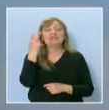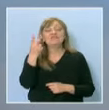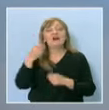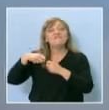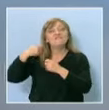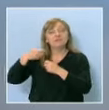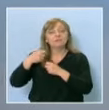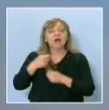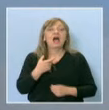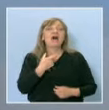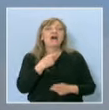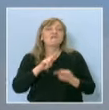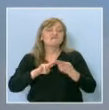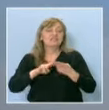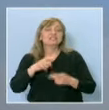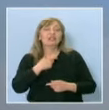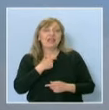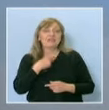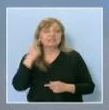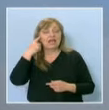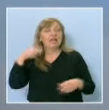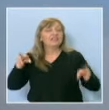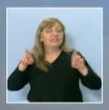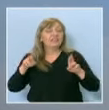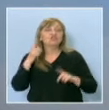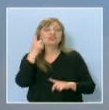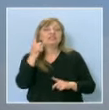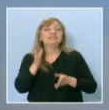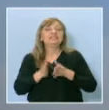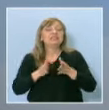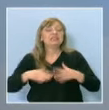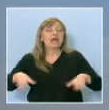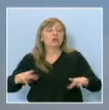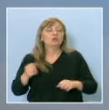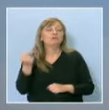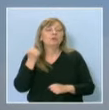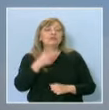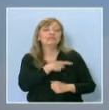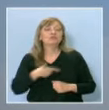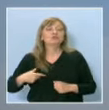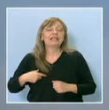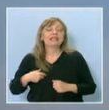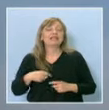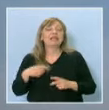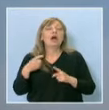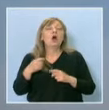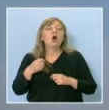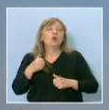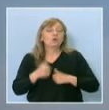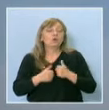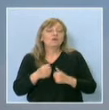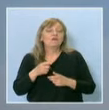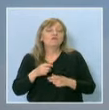Васил Левски, надеждата на един народ, победи в националната ученическа конференция Васил Левски, вулкан от